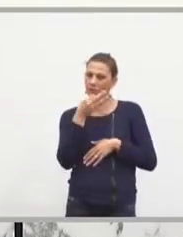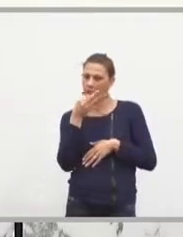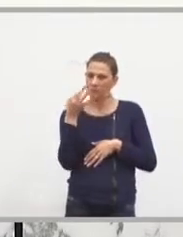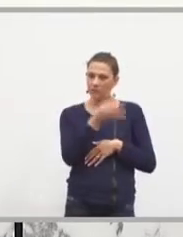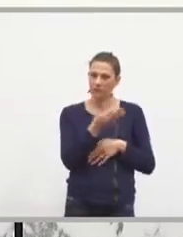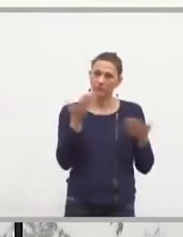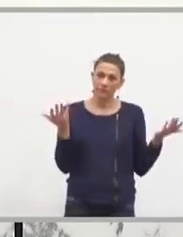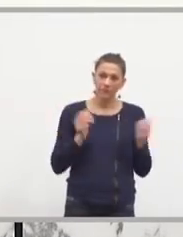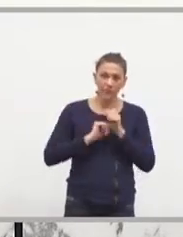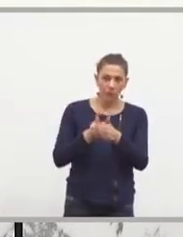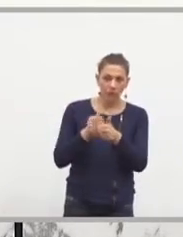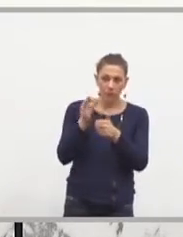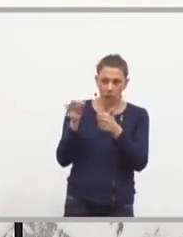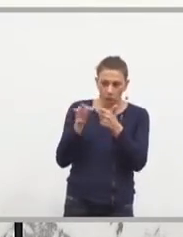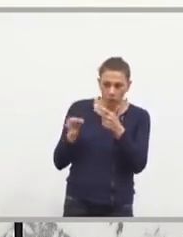étaient différentes.